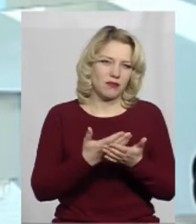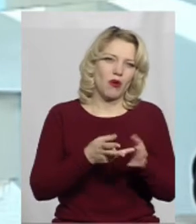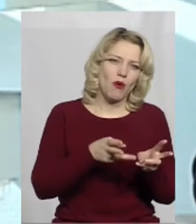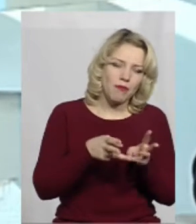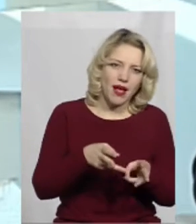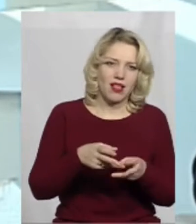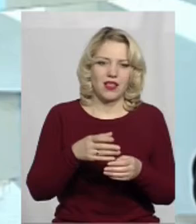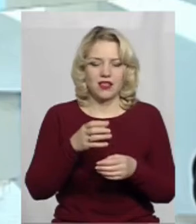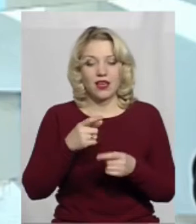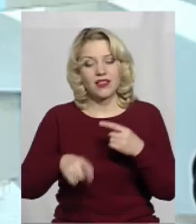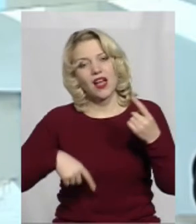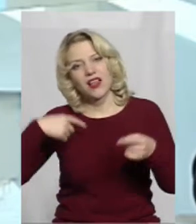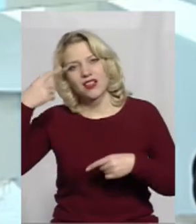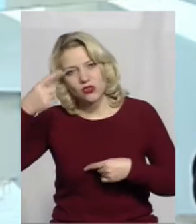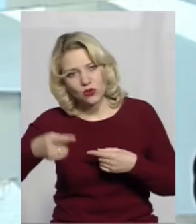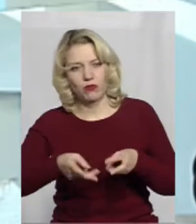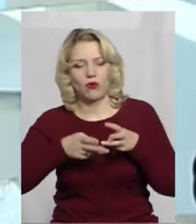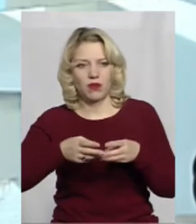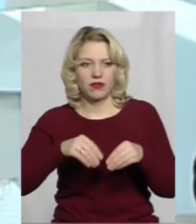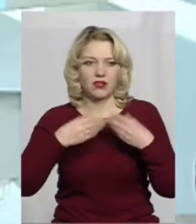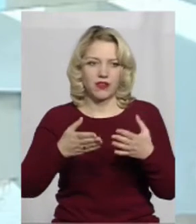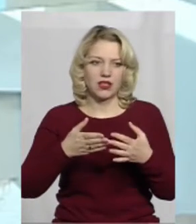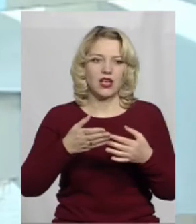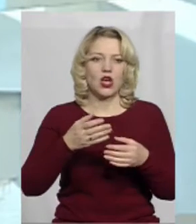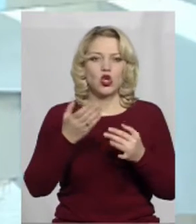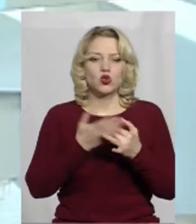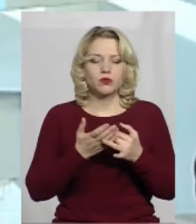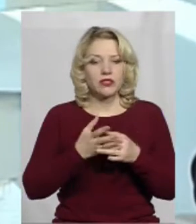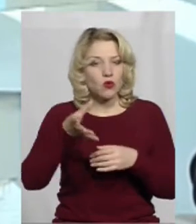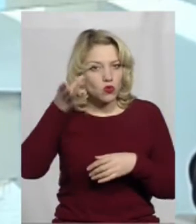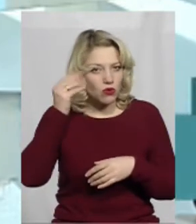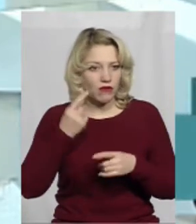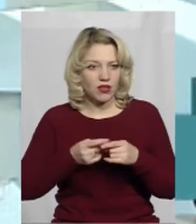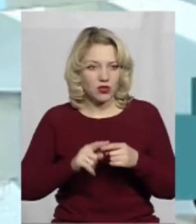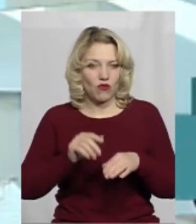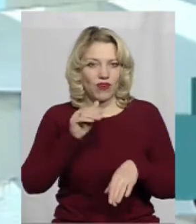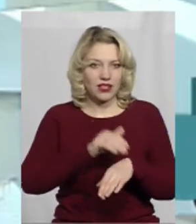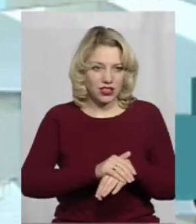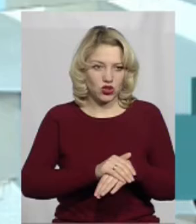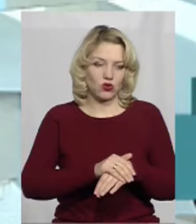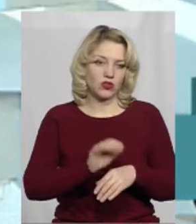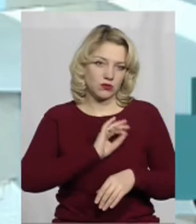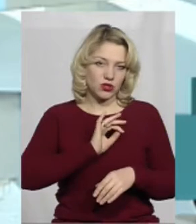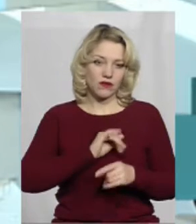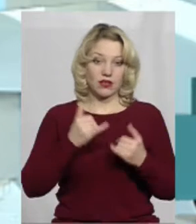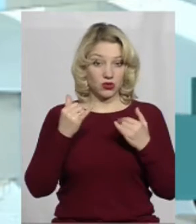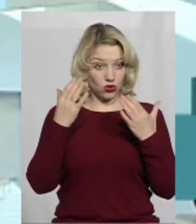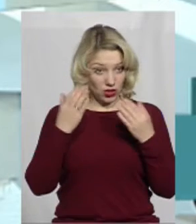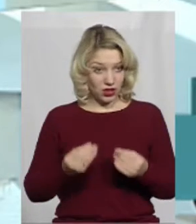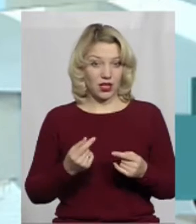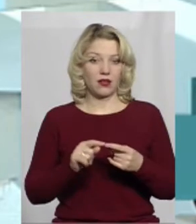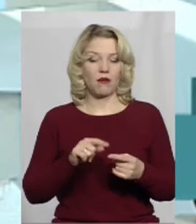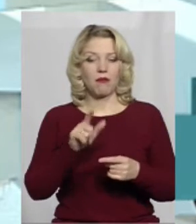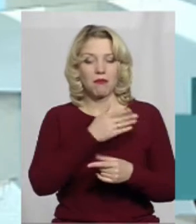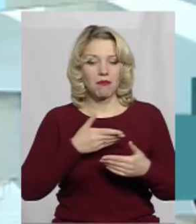на наступний період опалення ми назначали субсидію з урахуванням отого фактичного споживання. На сьогоднішній день ми діємо відповідно до